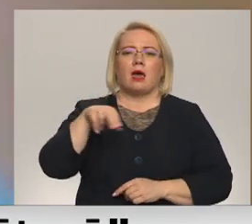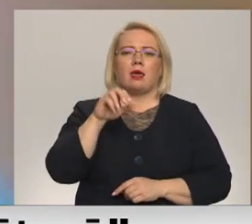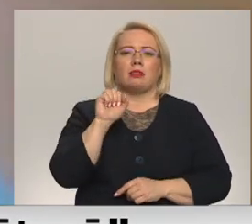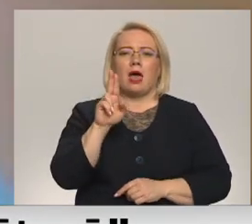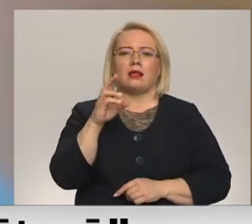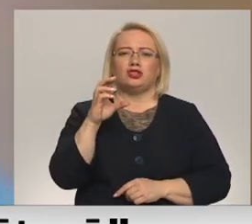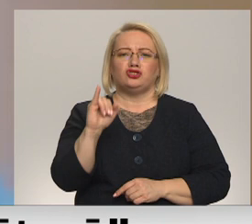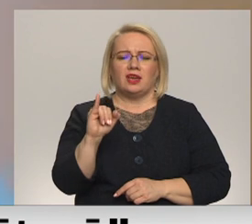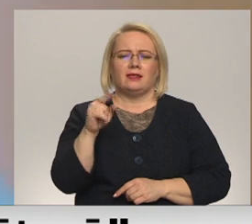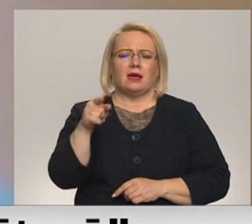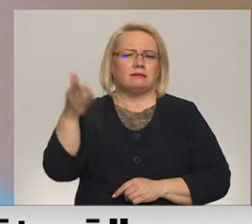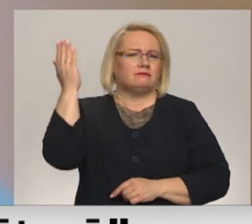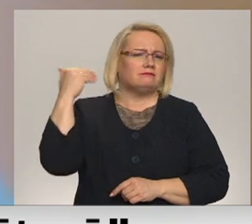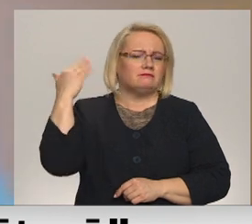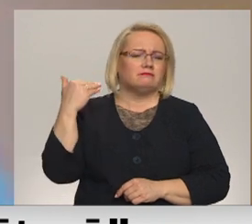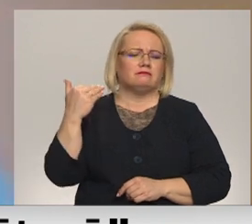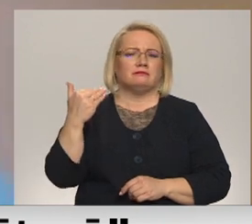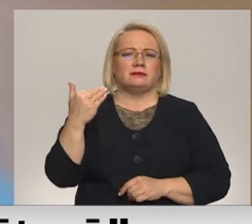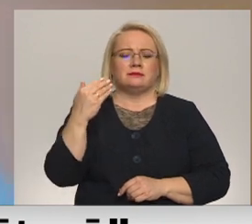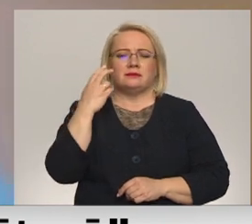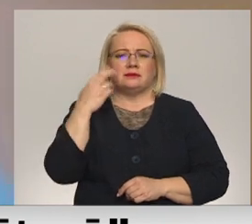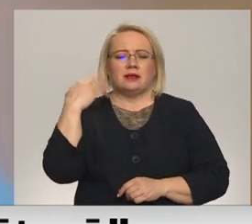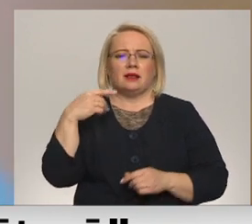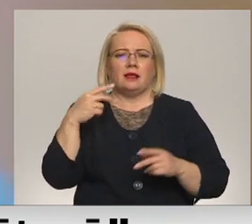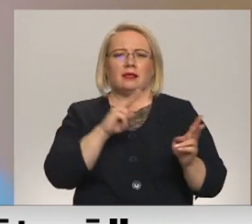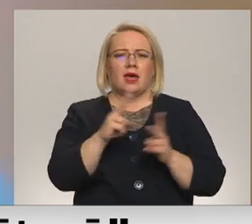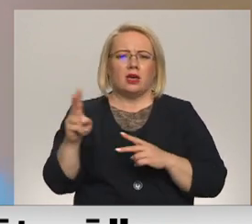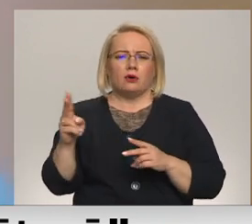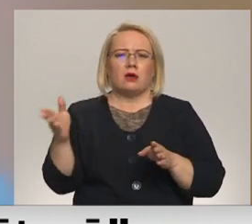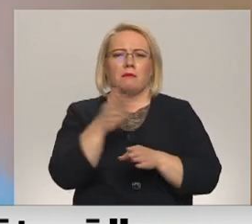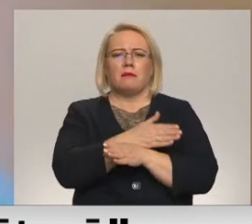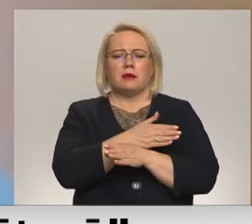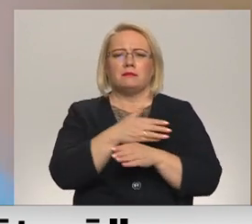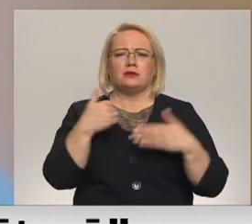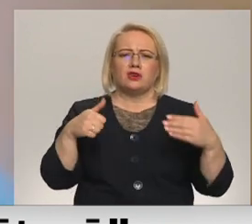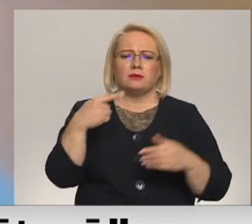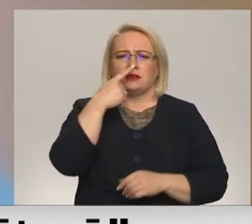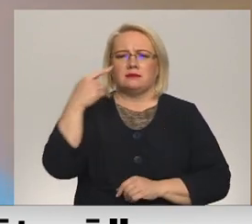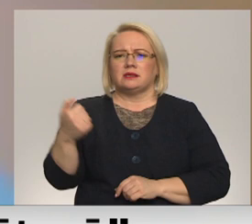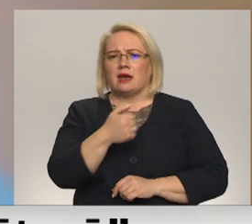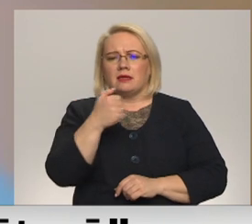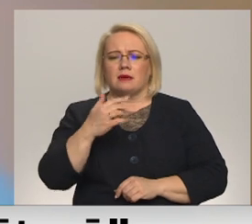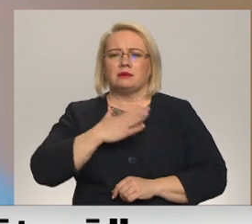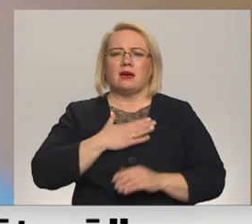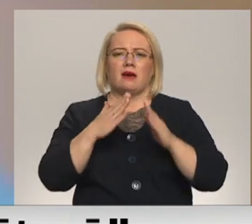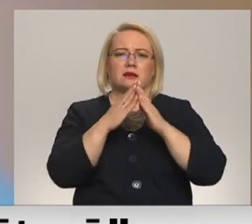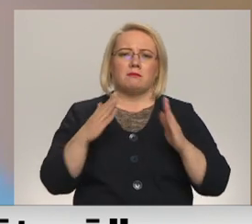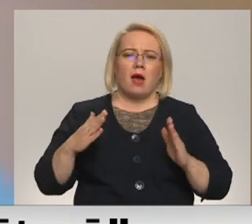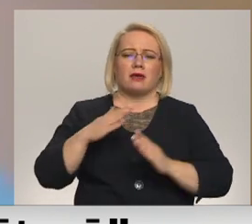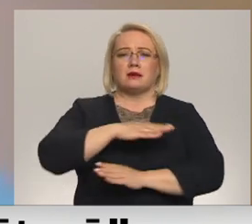senģi dejoja pirms 60-100 gadiem. Tavās mājās, ballītēs